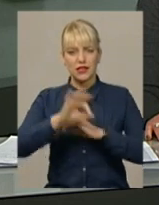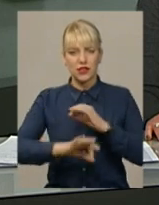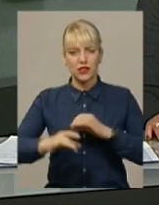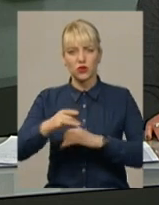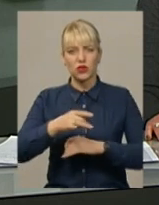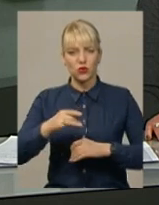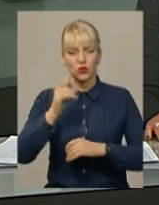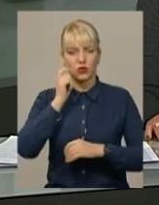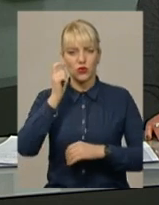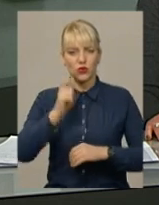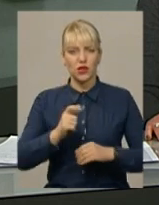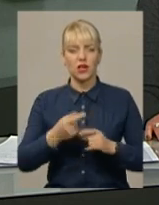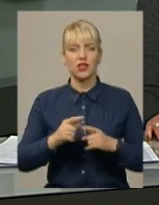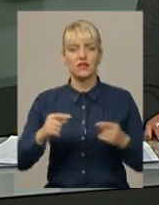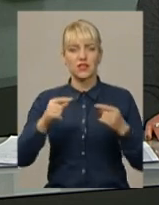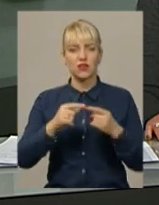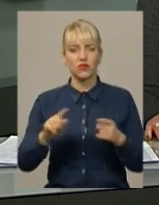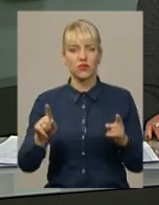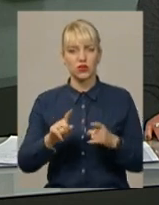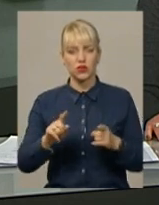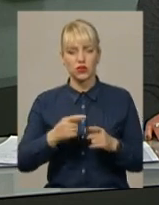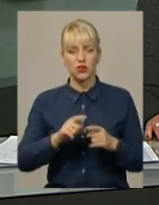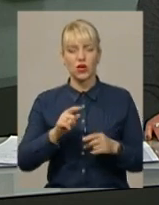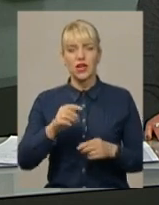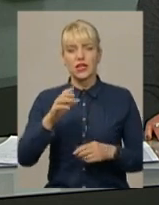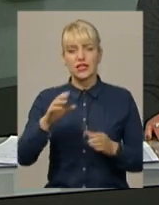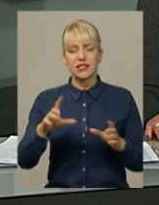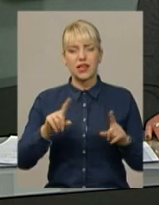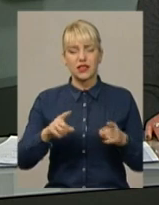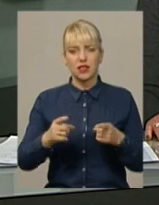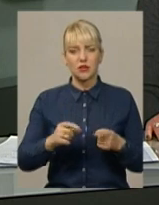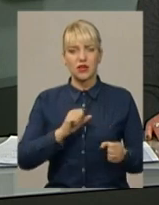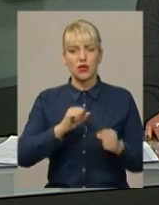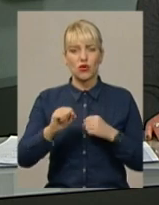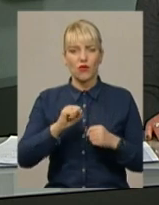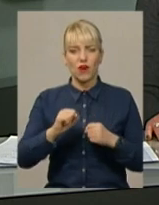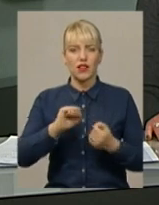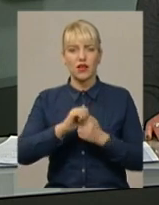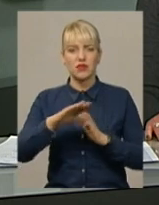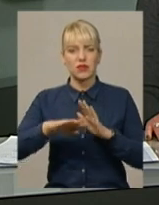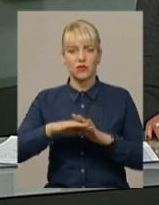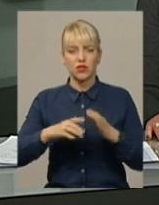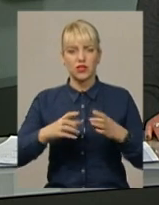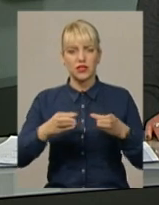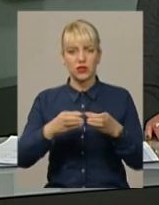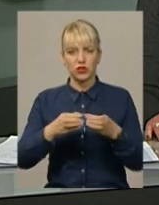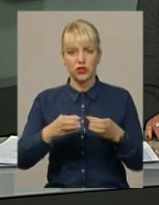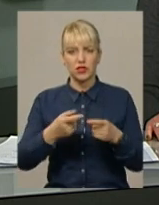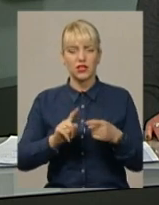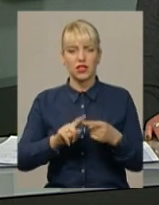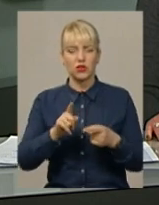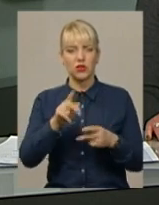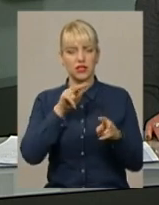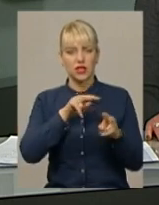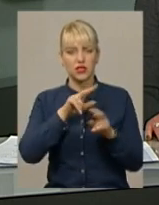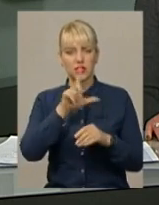Наріман Сулейманов. Встановлено, що затримані керували однією з військових частин Кам'янця-Подільського. Правоохоронці стежили за ними понад